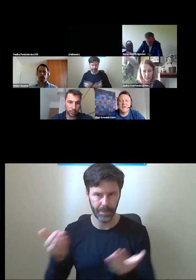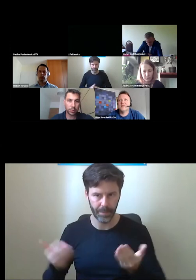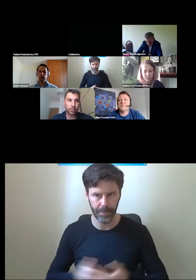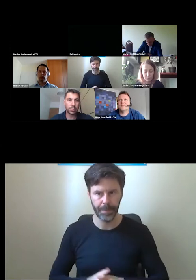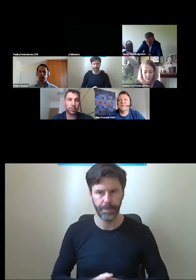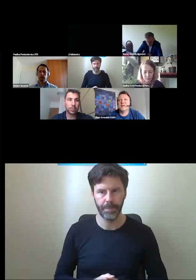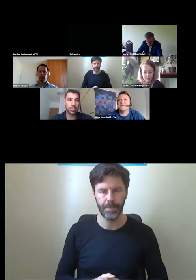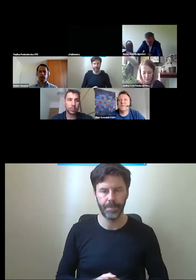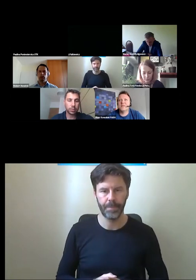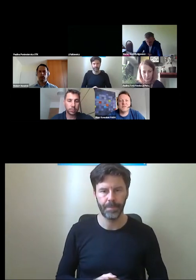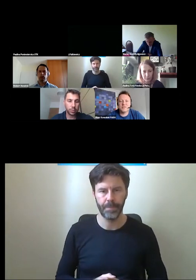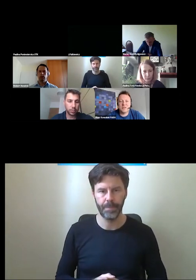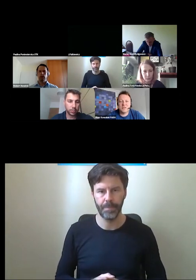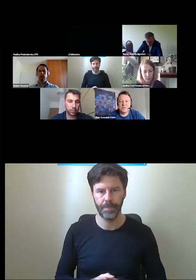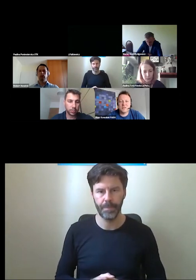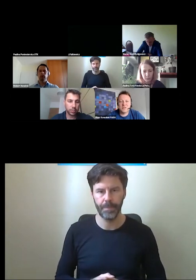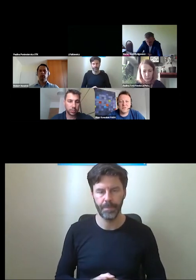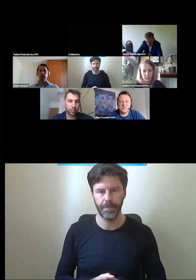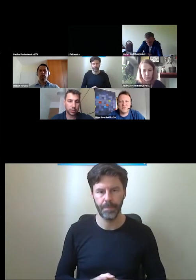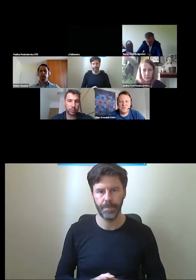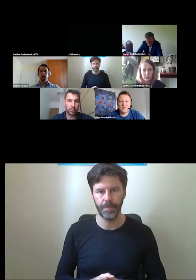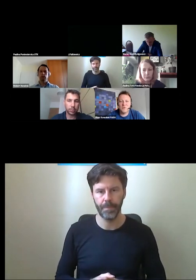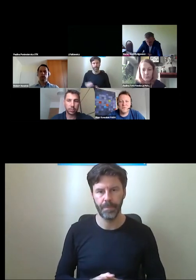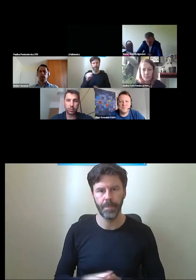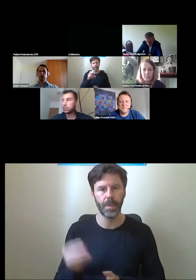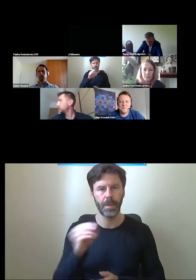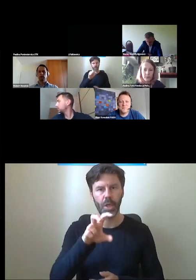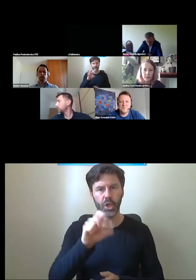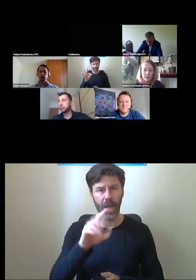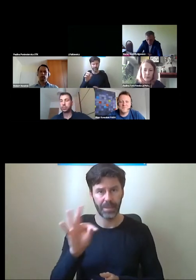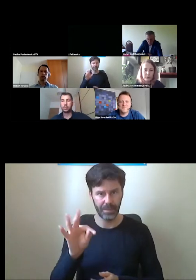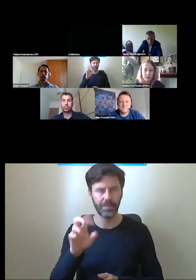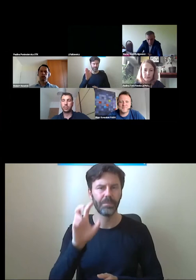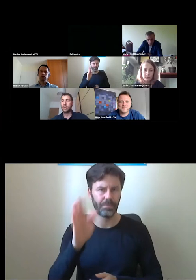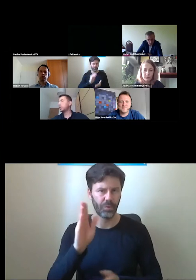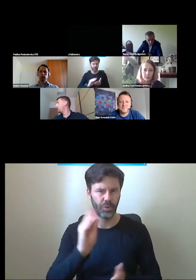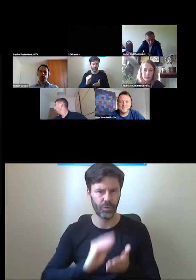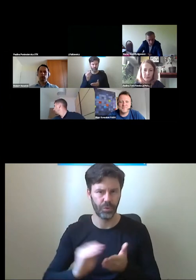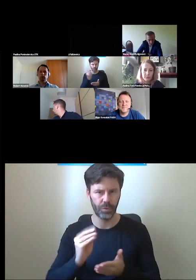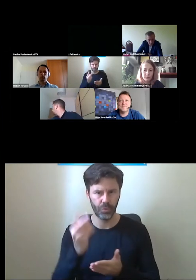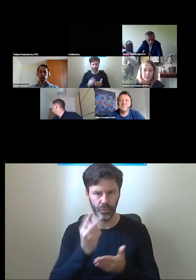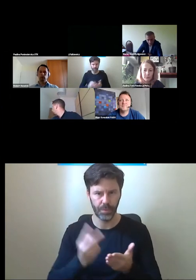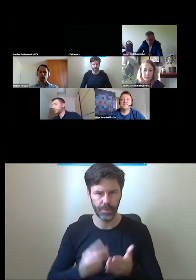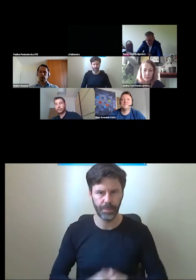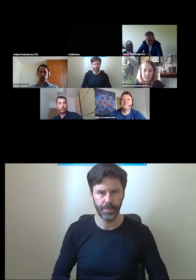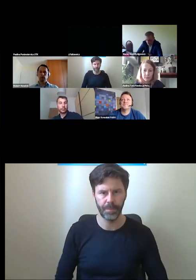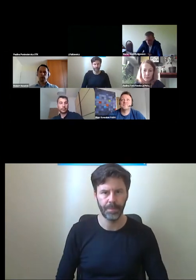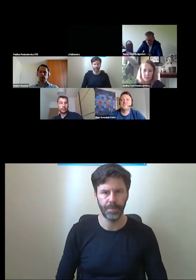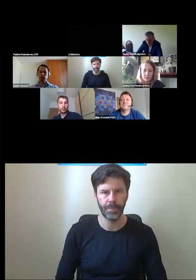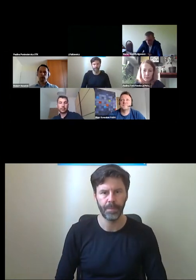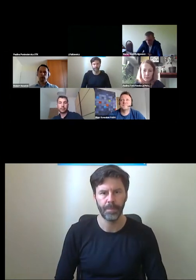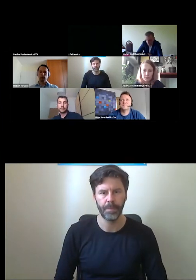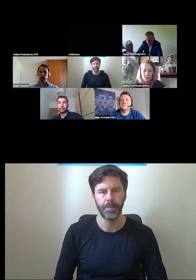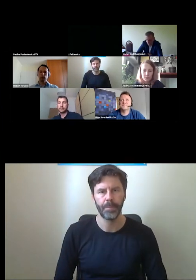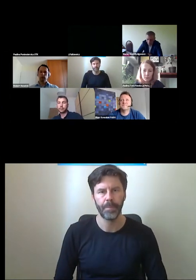chętnie będę jeszcze jakieś rzeczy z czatu czytał. To znaczy, powiem tak, trudno